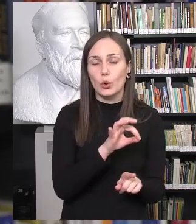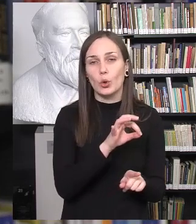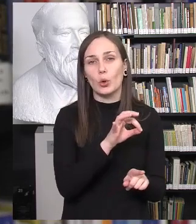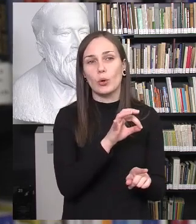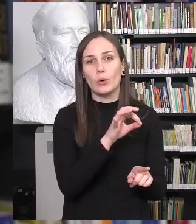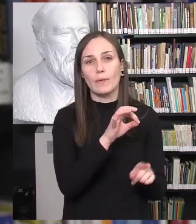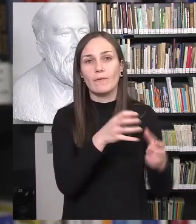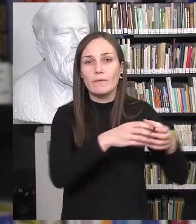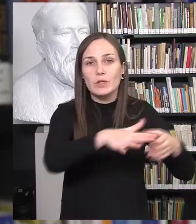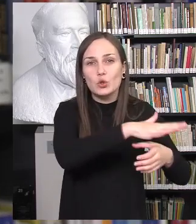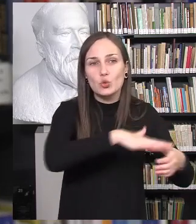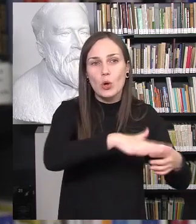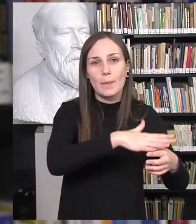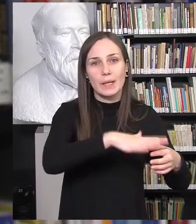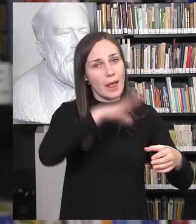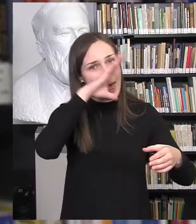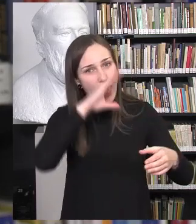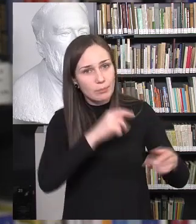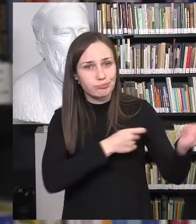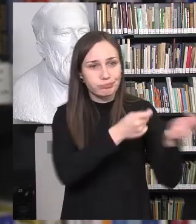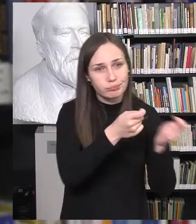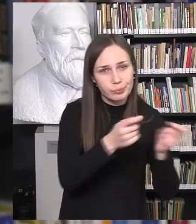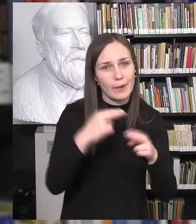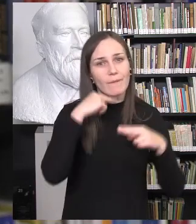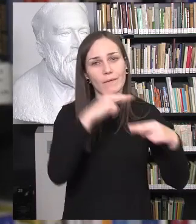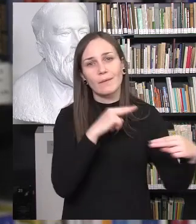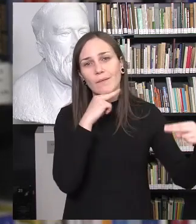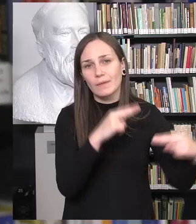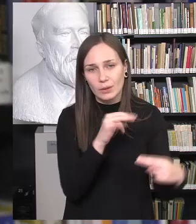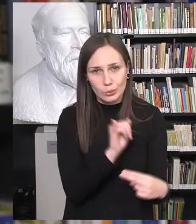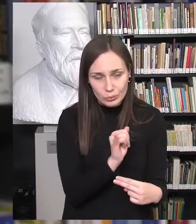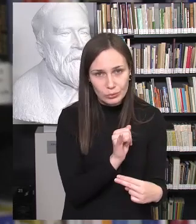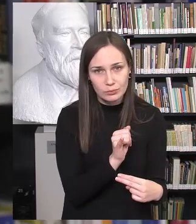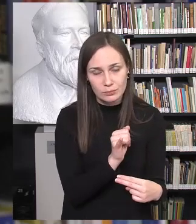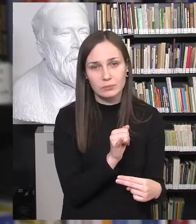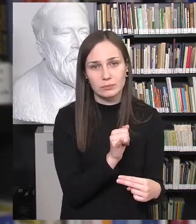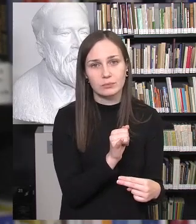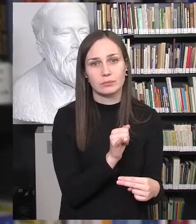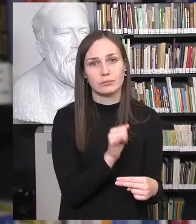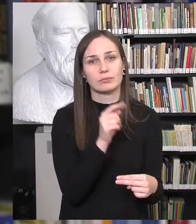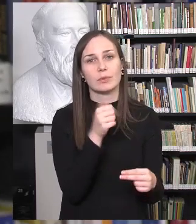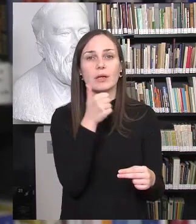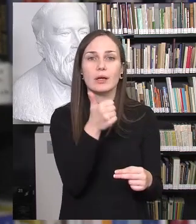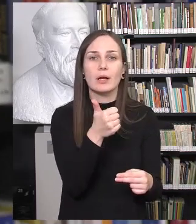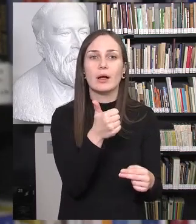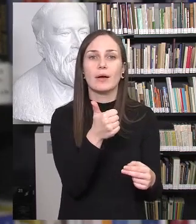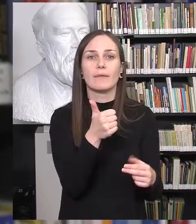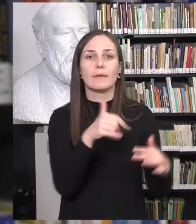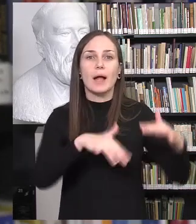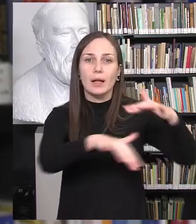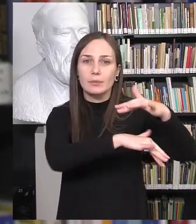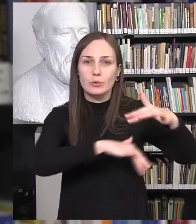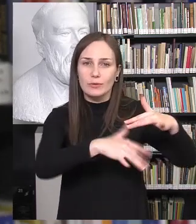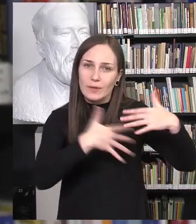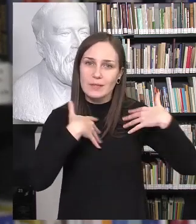tai yra įmanoma visuomenėje pareguliuoti tokius dalykus, atkreipti dėmesį, tai tokiai sveikesniai atmosferai